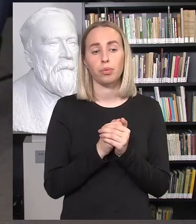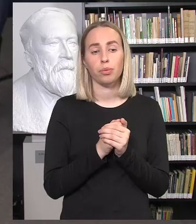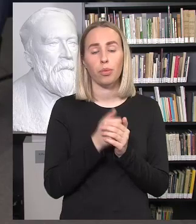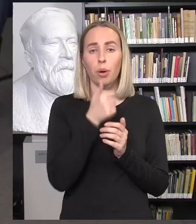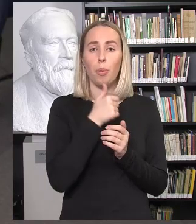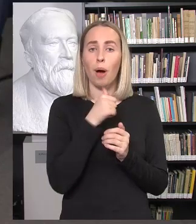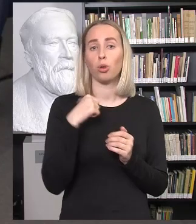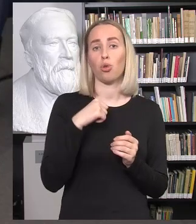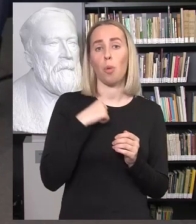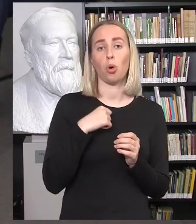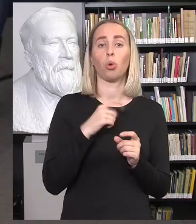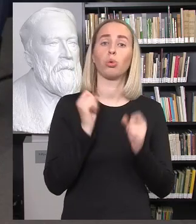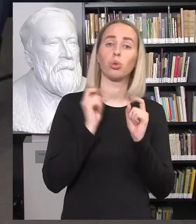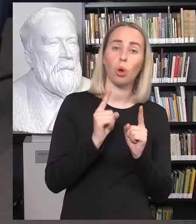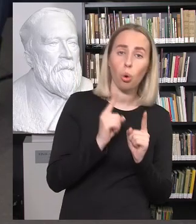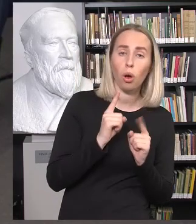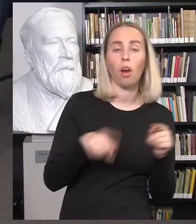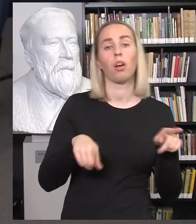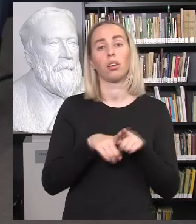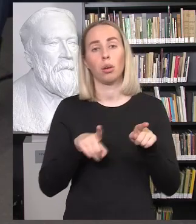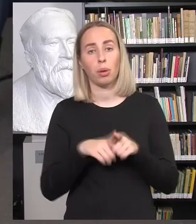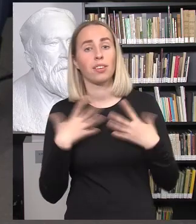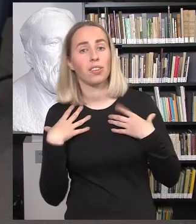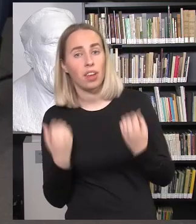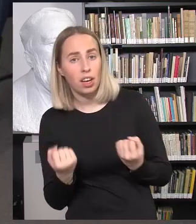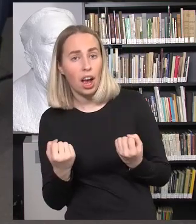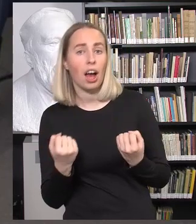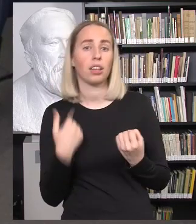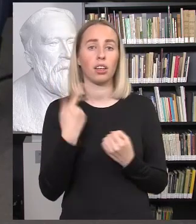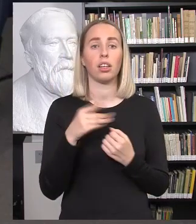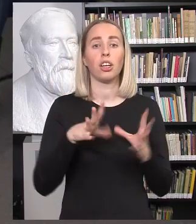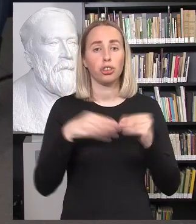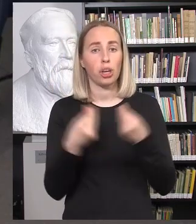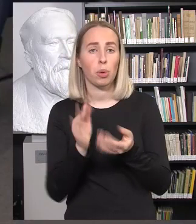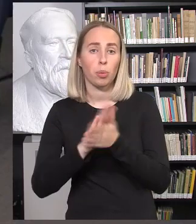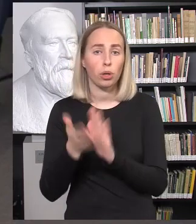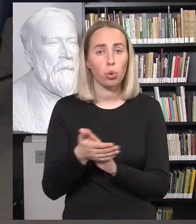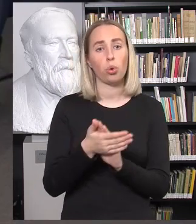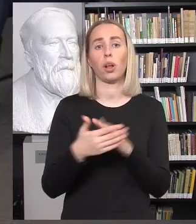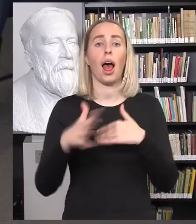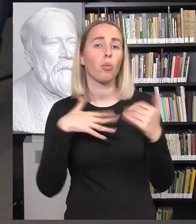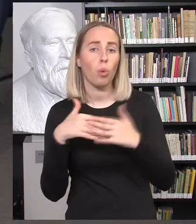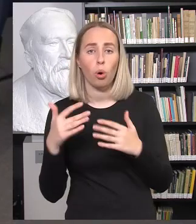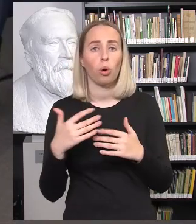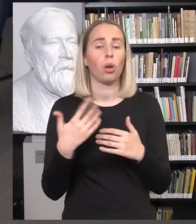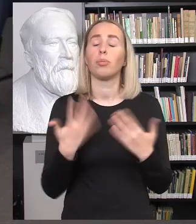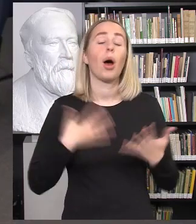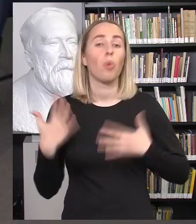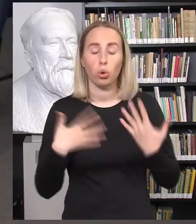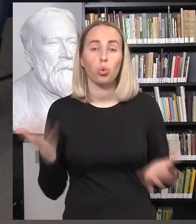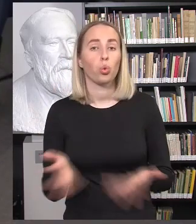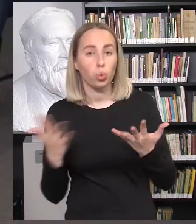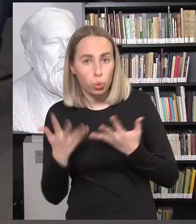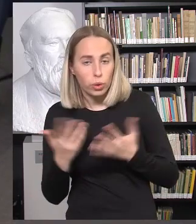ir žmogaus saugos, ir sveikatus, ir litiškumą, ir rengimo šeimą, ir gyvenimo įgūdžio, ir emocijonio augdymo, ir taip toliau. Ką vis taip